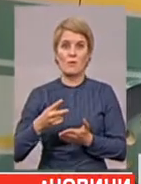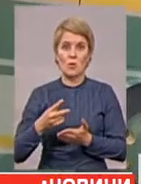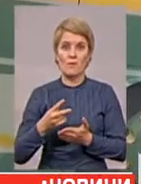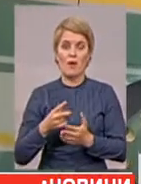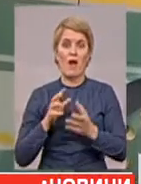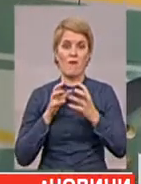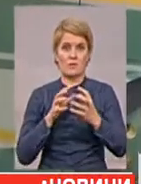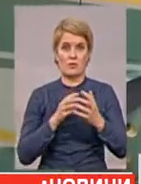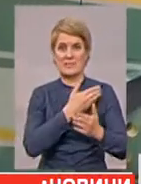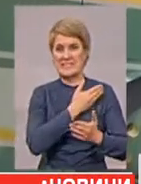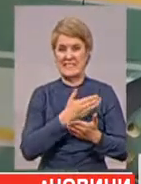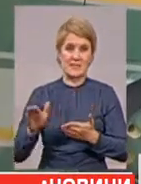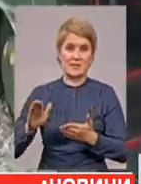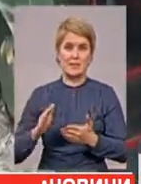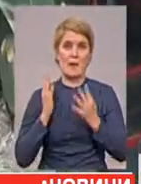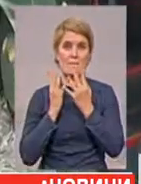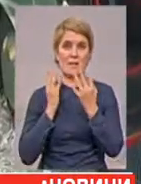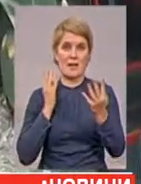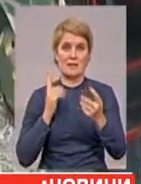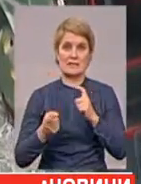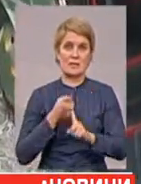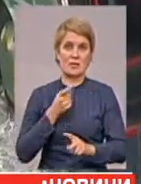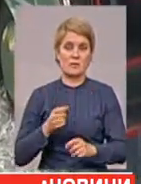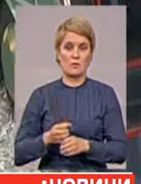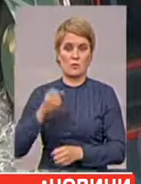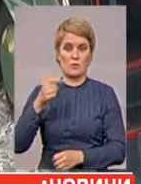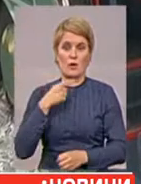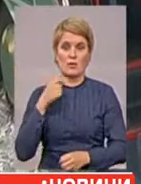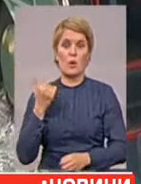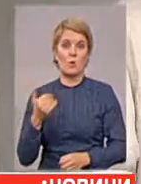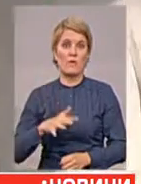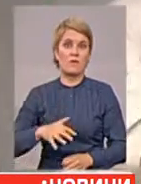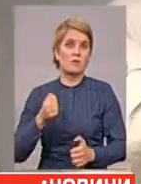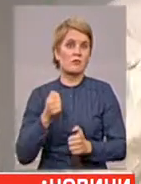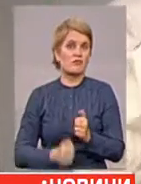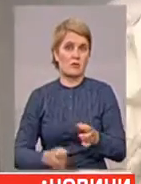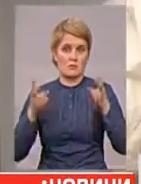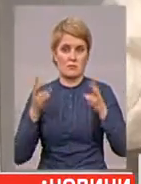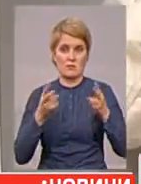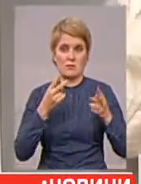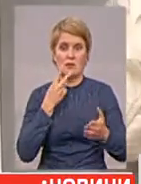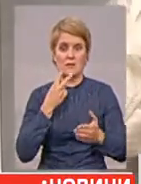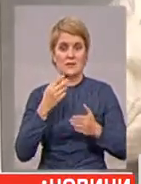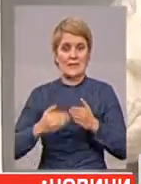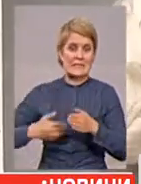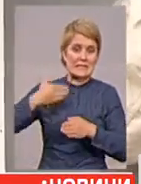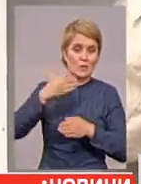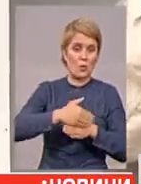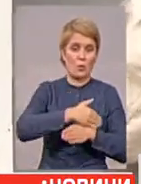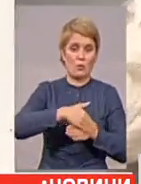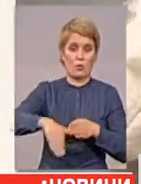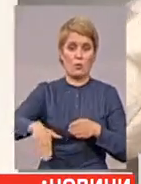паркани, зачепив трубу. Господар каже, його двір – епіцентр більшості автопригод. Ви подивіться, з того боку вінки.